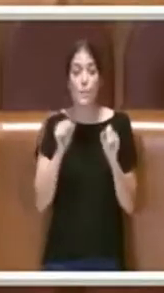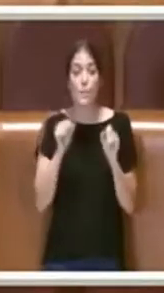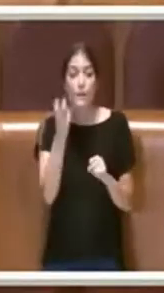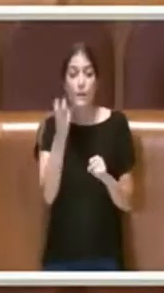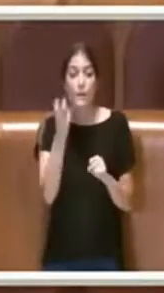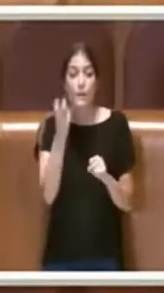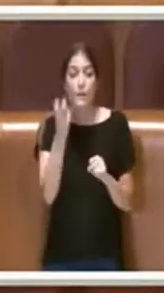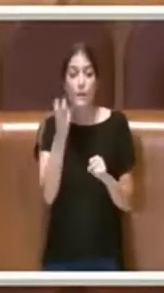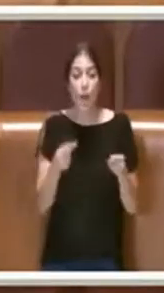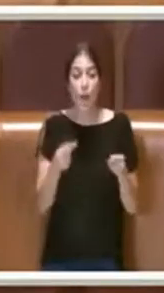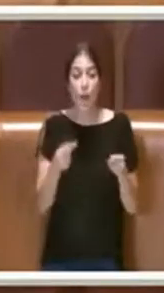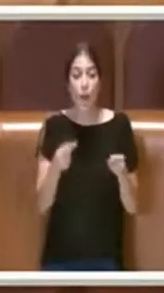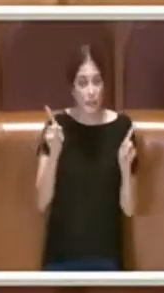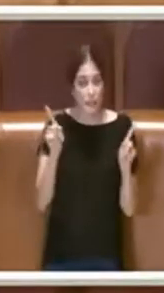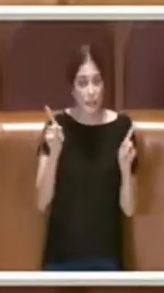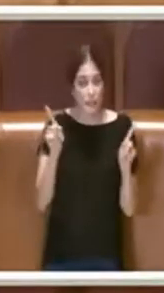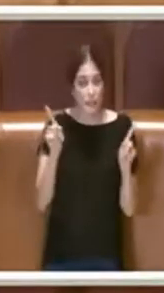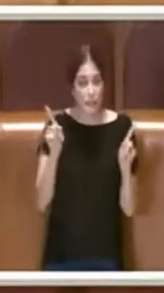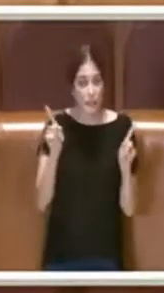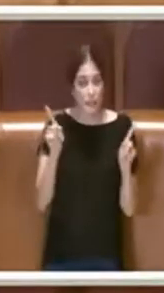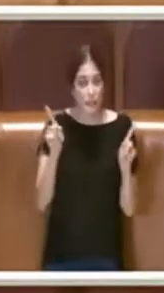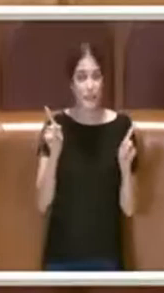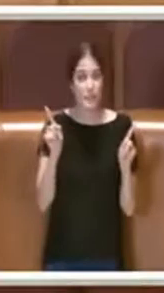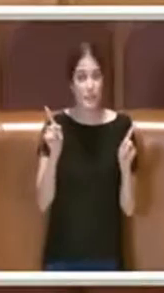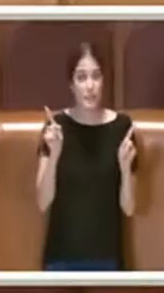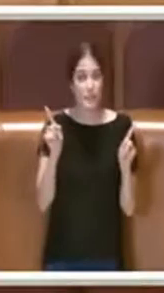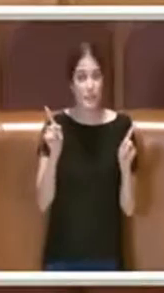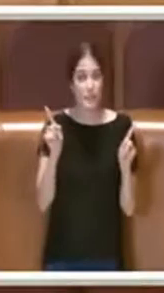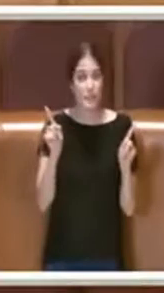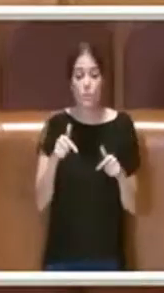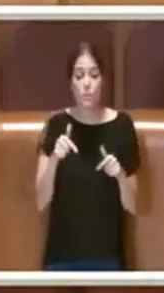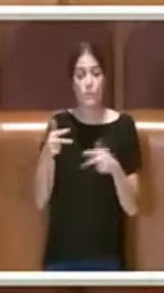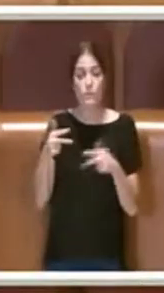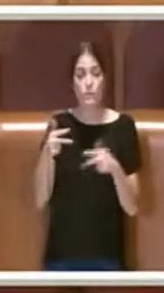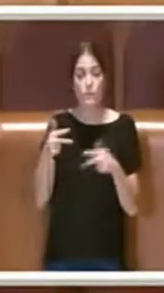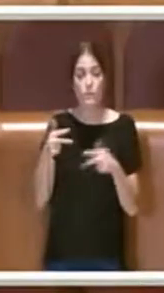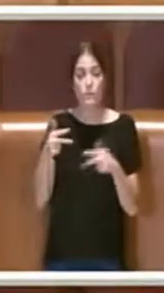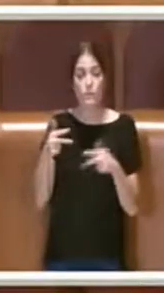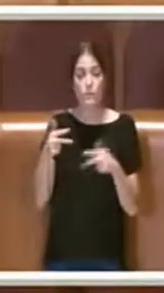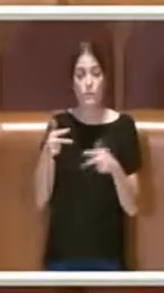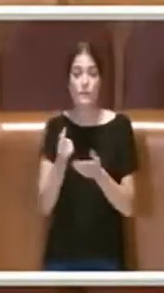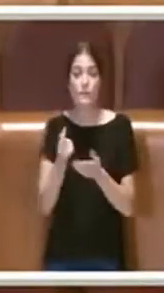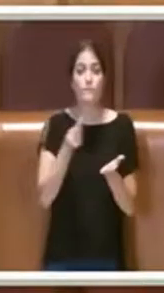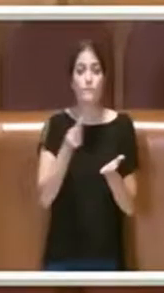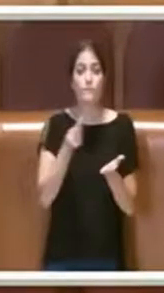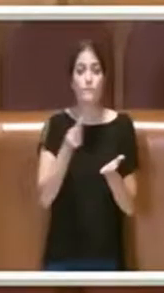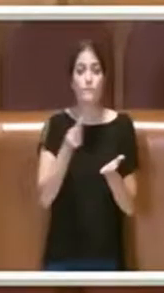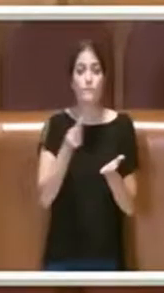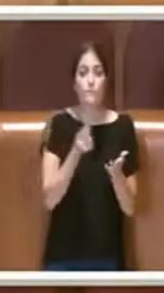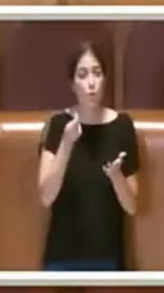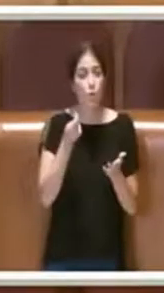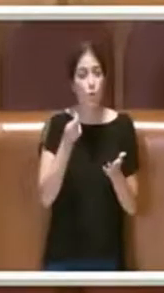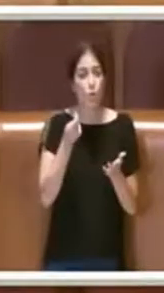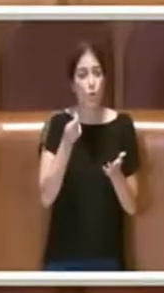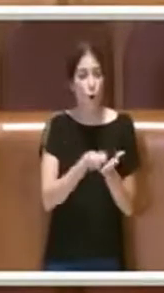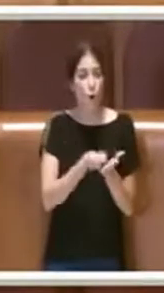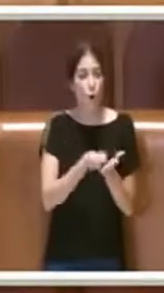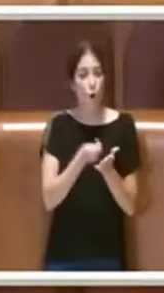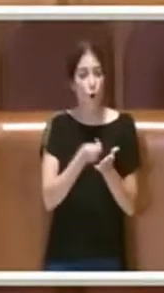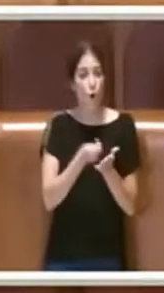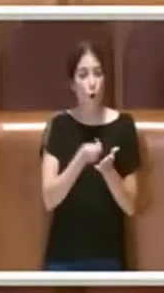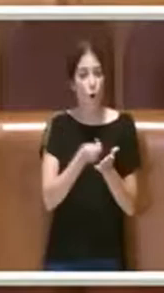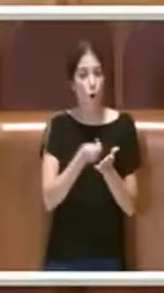prevedere un calcolo diverso che porterebbe il Comune a dover restituire tantissimi soldi ai